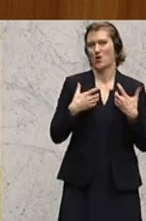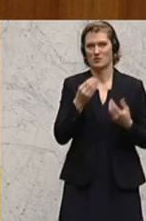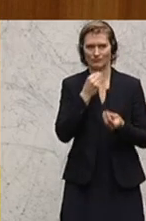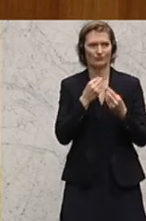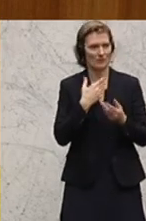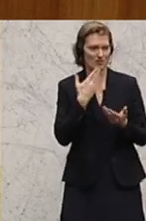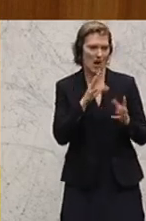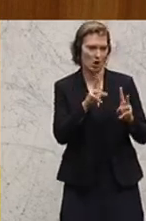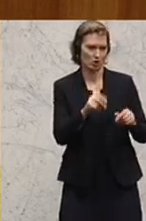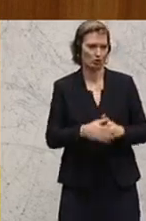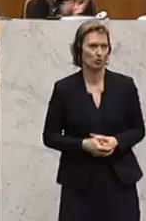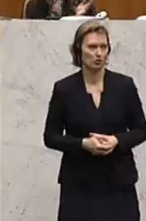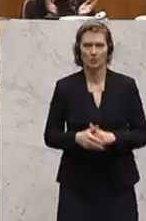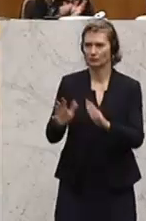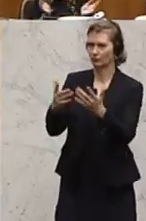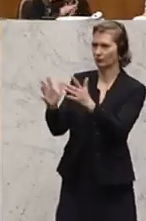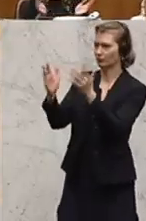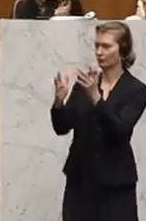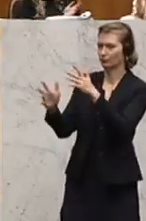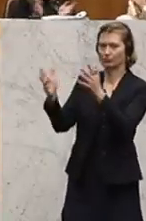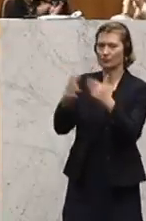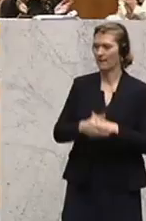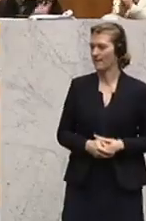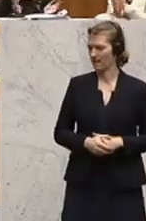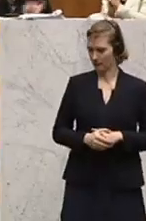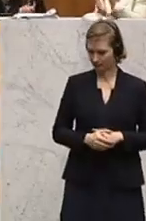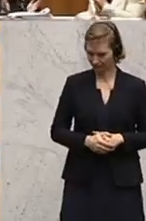haben. Dankeschön. Applaus Applaus